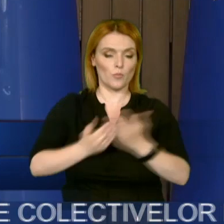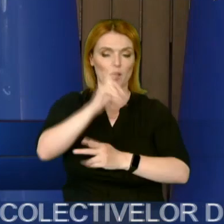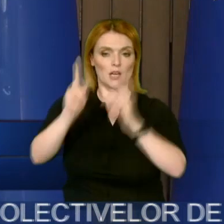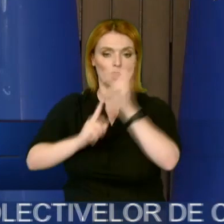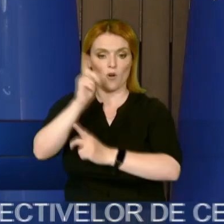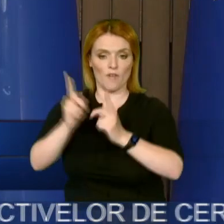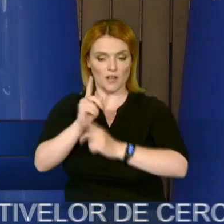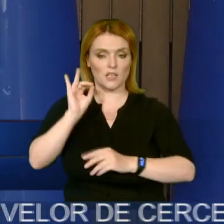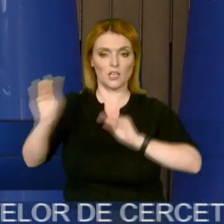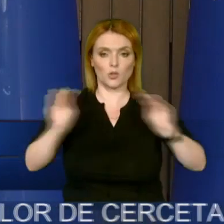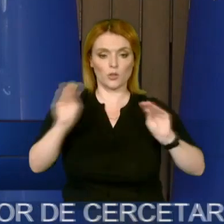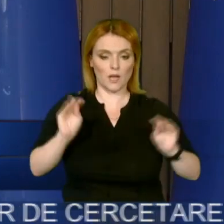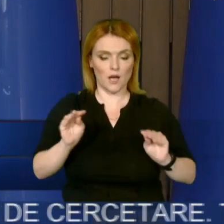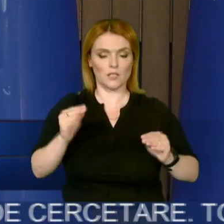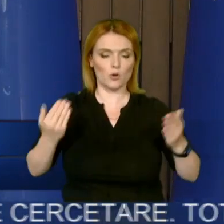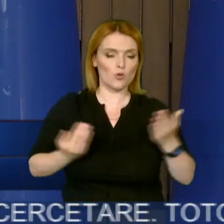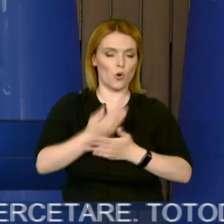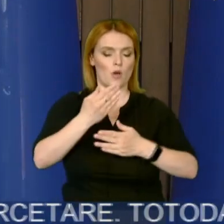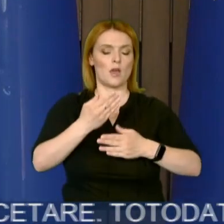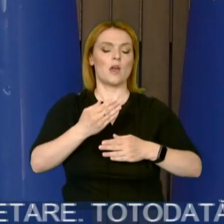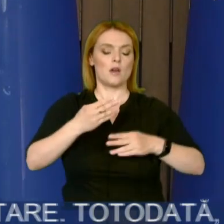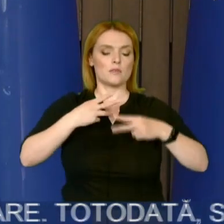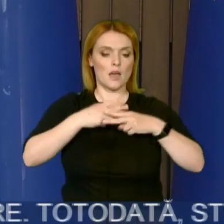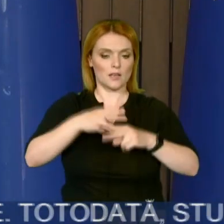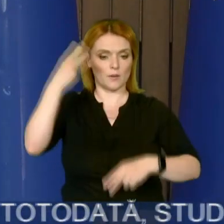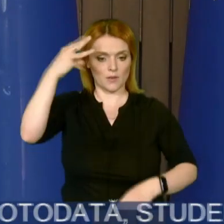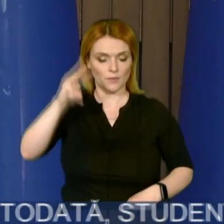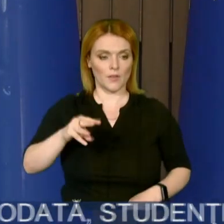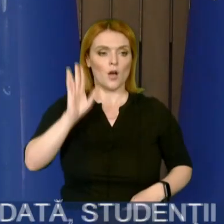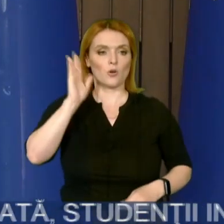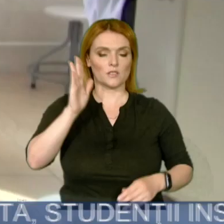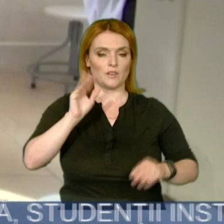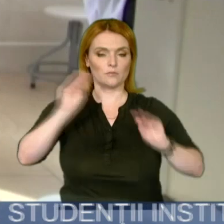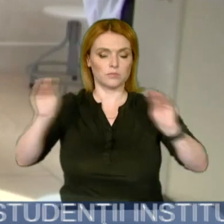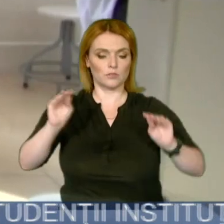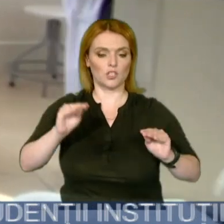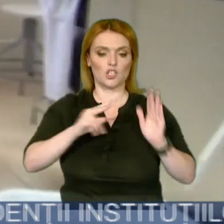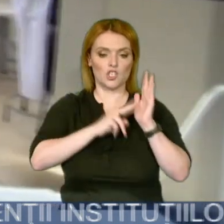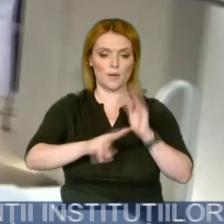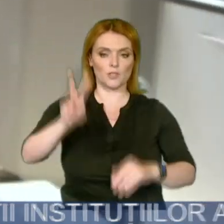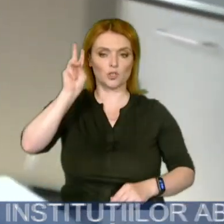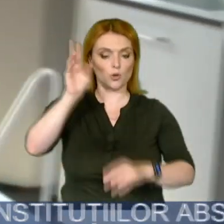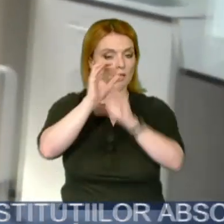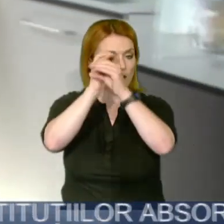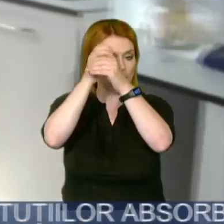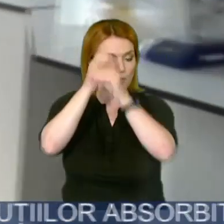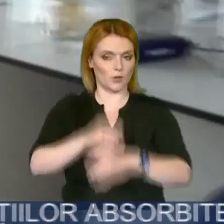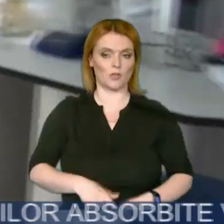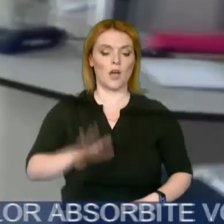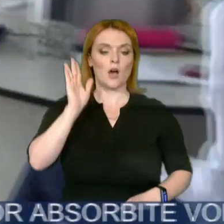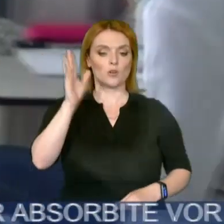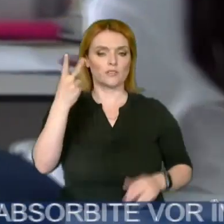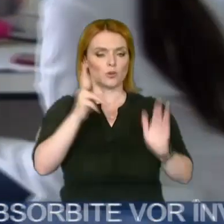echipamente, 52 de laboratoare și centre de cercetare, 67 de sel de curs,